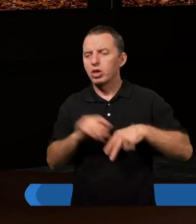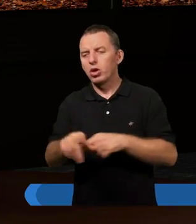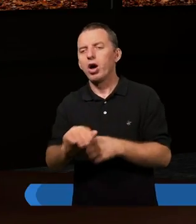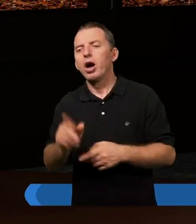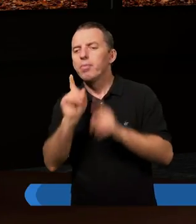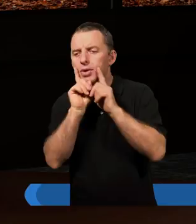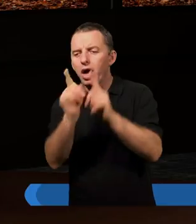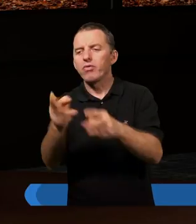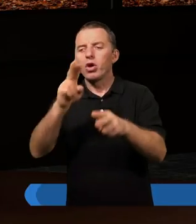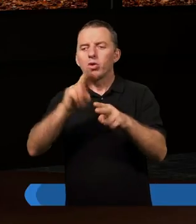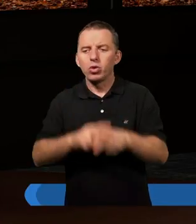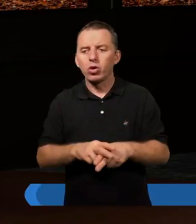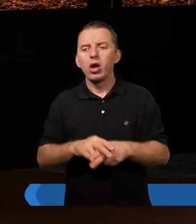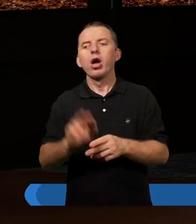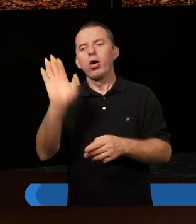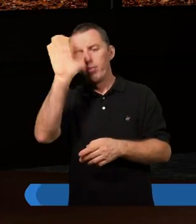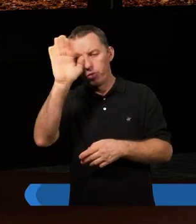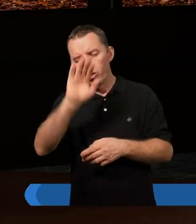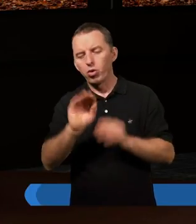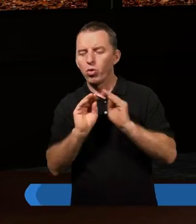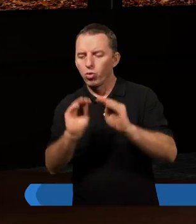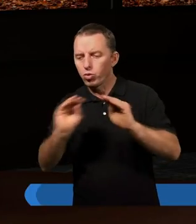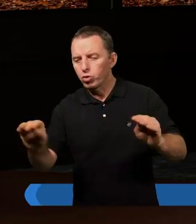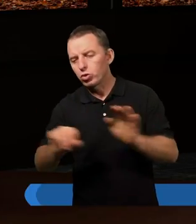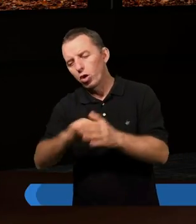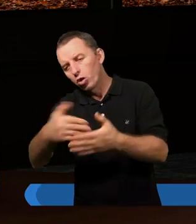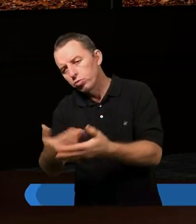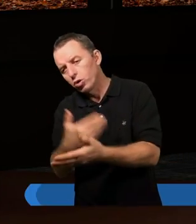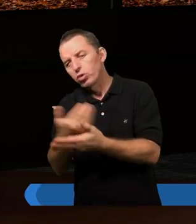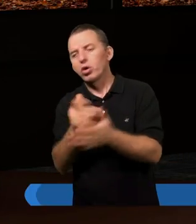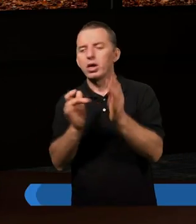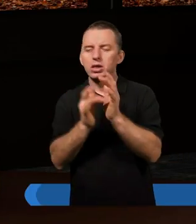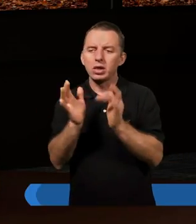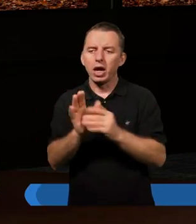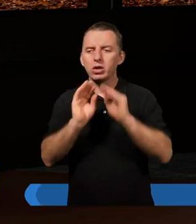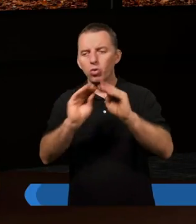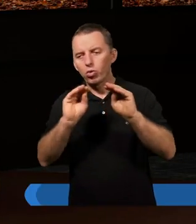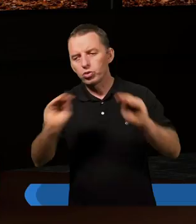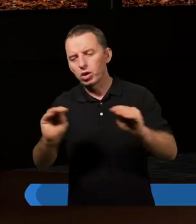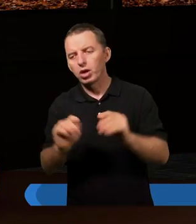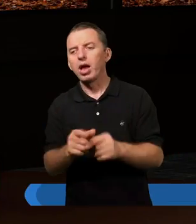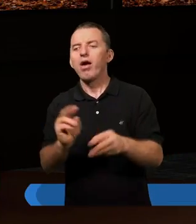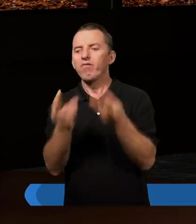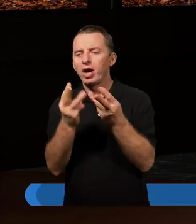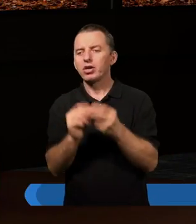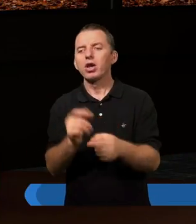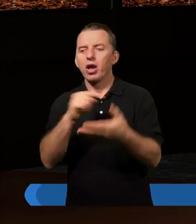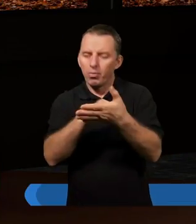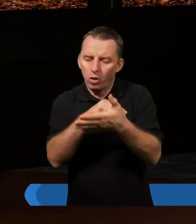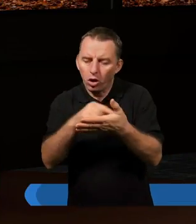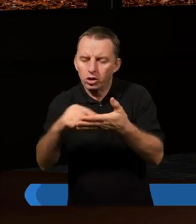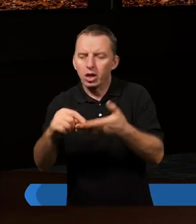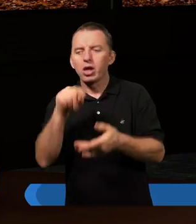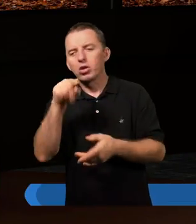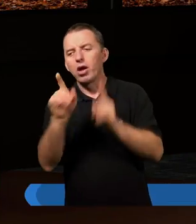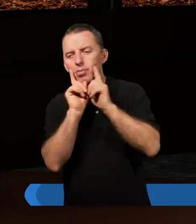którą Bóg uczył od początku, którą Jezus uczył. Ważne jest natomiast podkreślić to, że